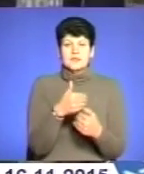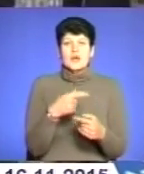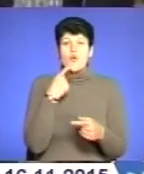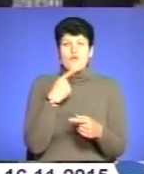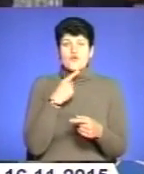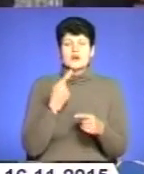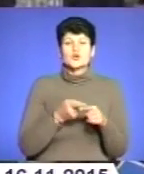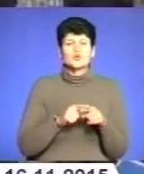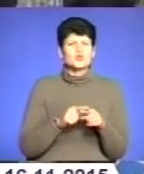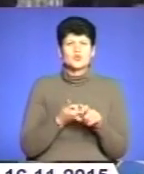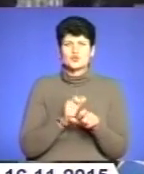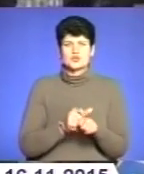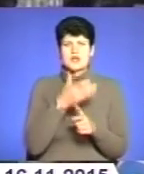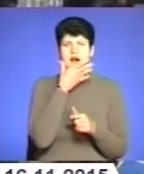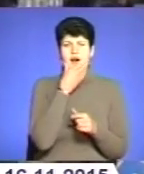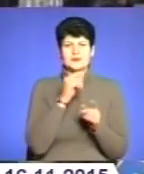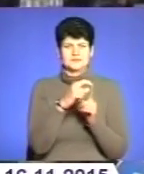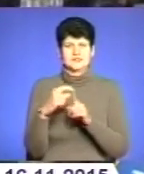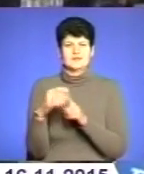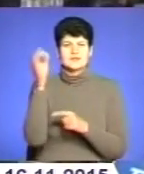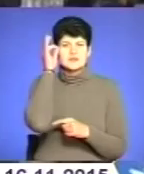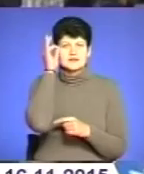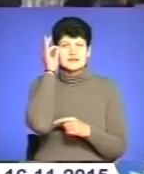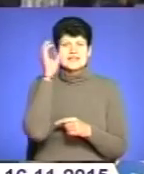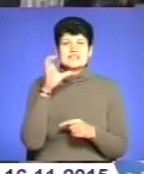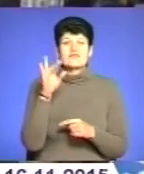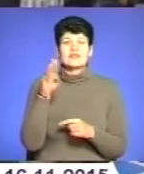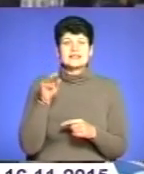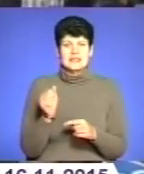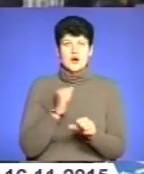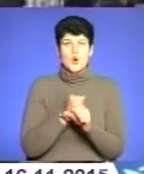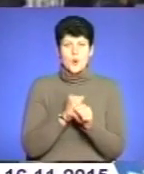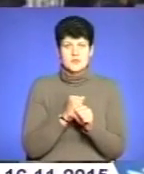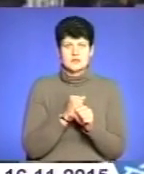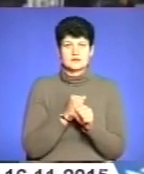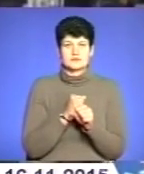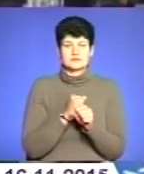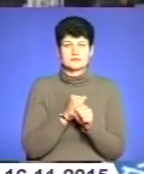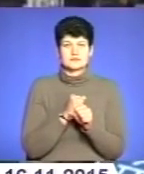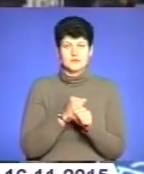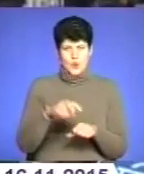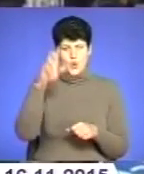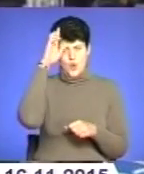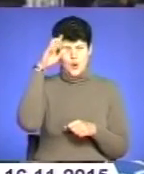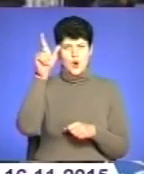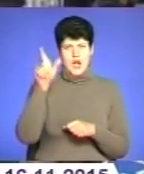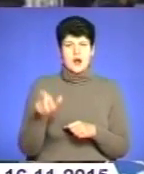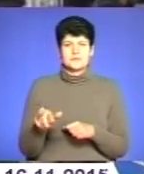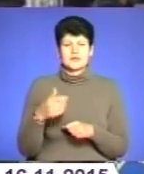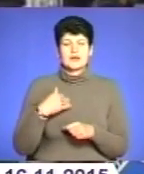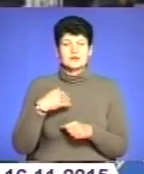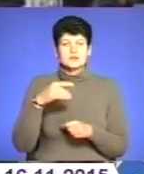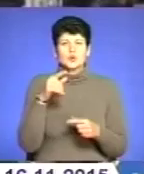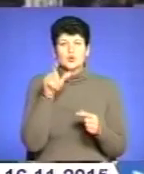дуже таке гарне прислів'я, згадала, свита робить короля. Тобто, мені здається, що люди, які